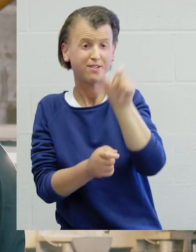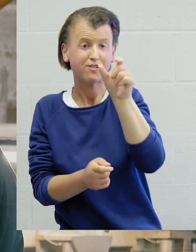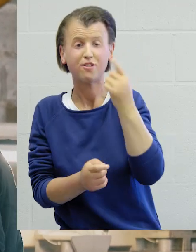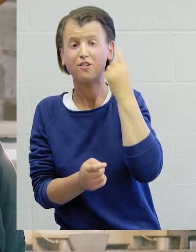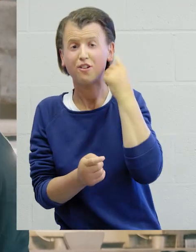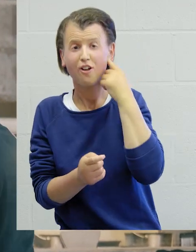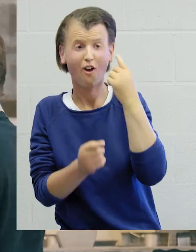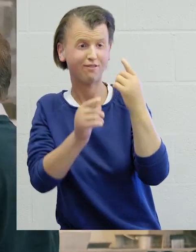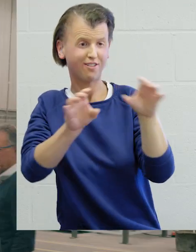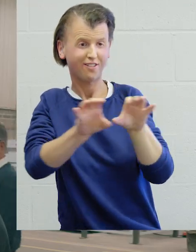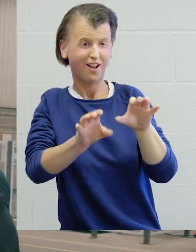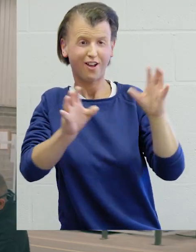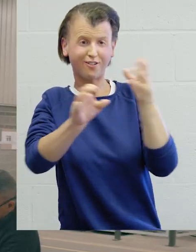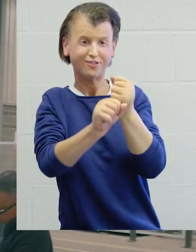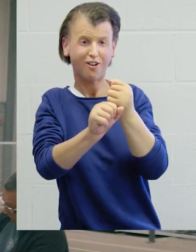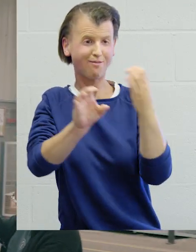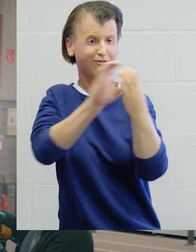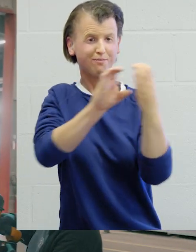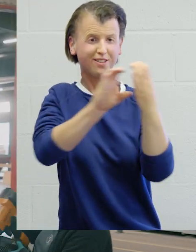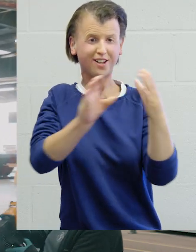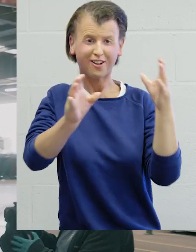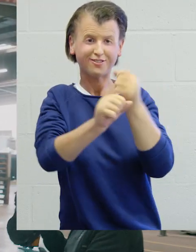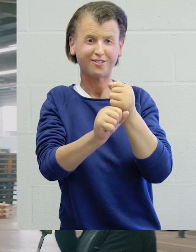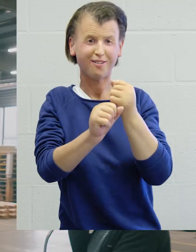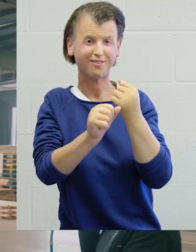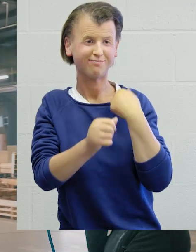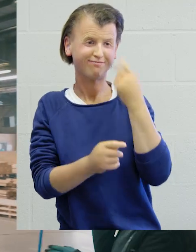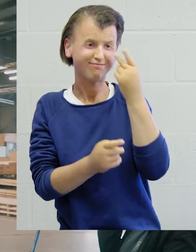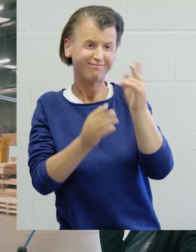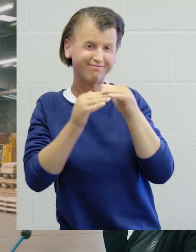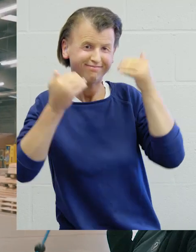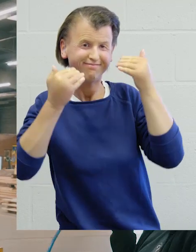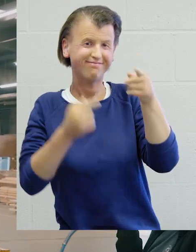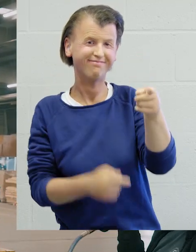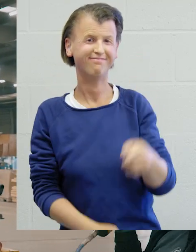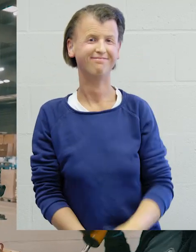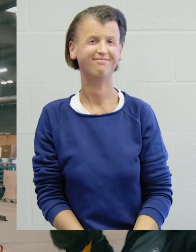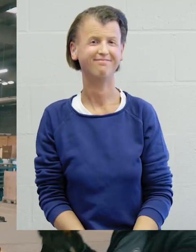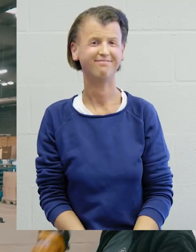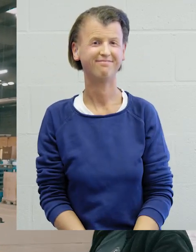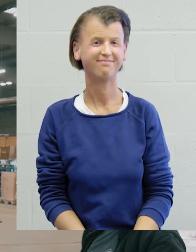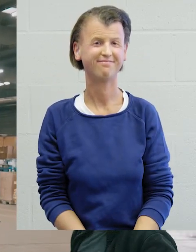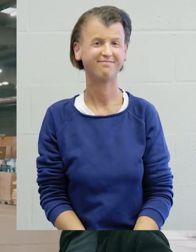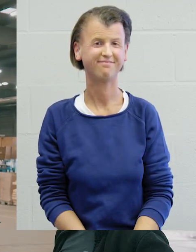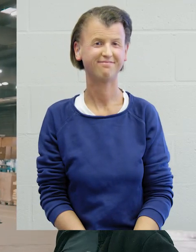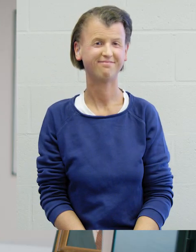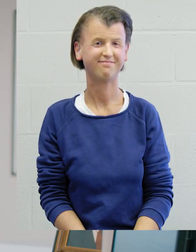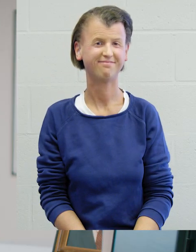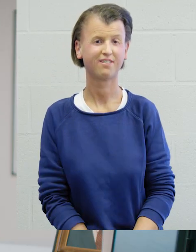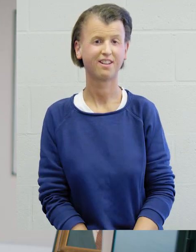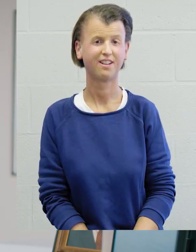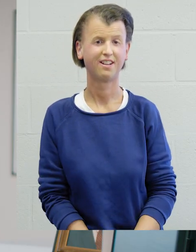ô combien les personnes sourdes et les personnes entendantes communiquent et travaillent de manière heureuse ensemble.